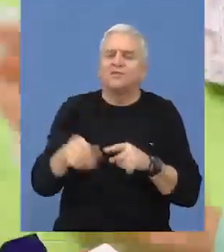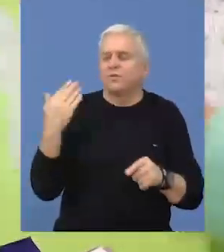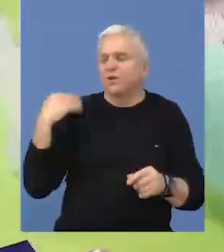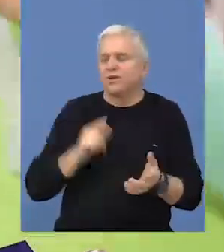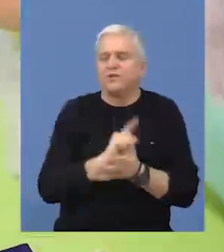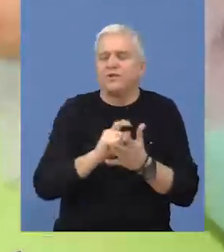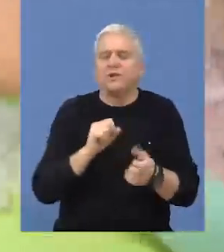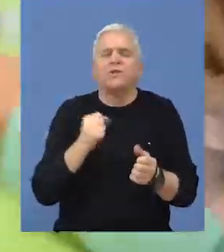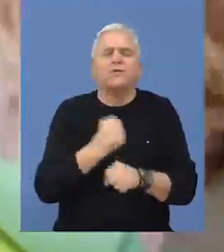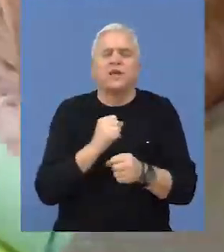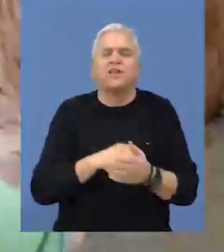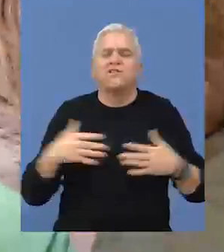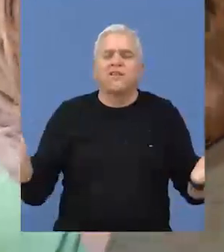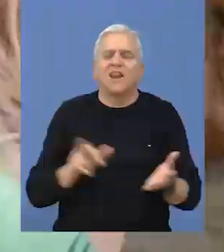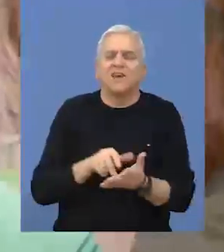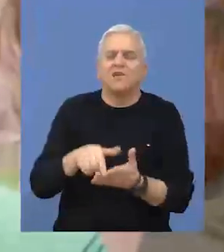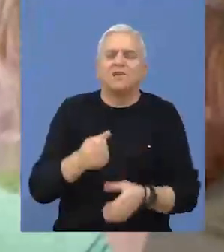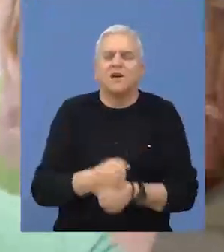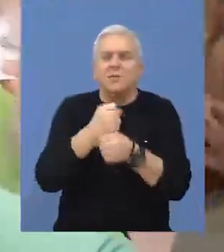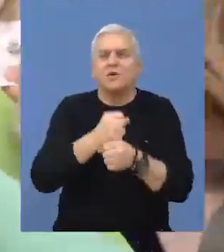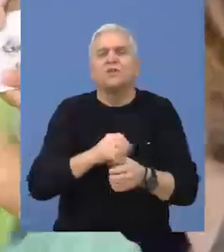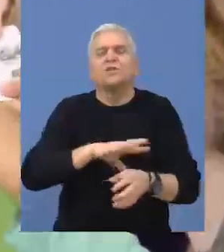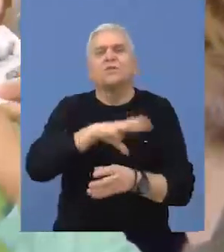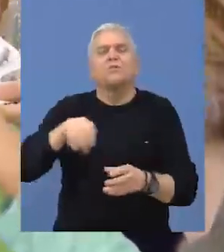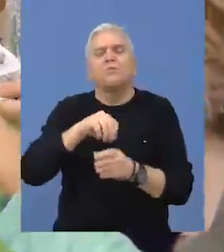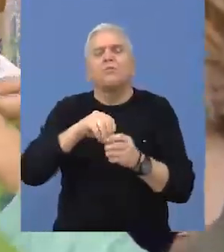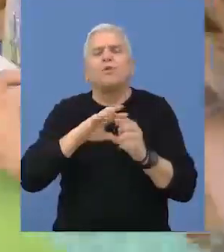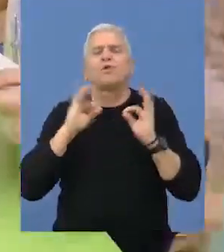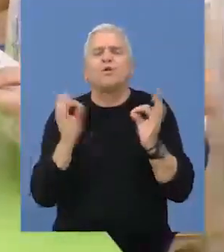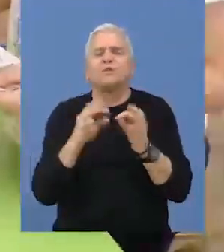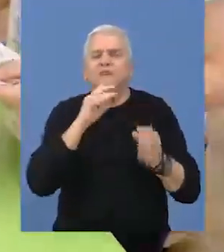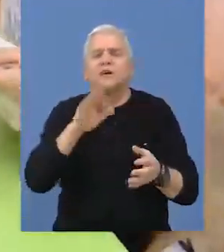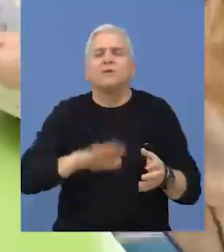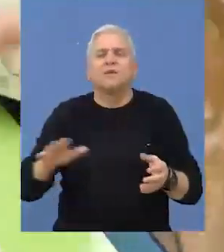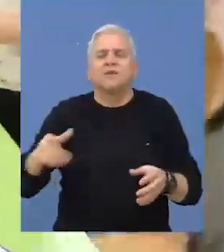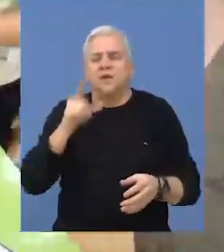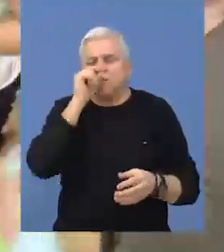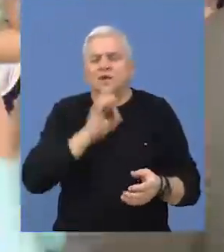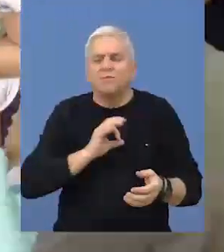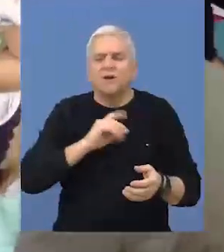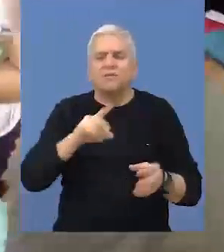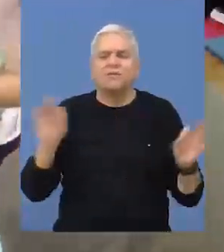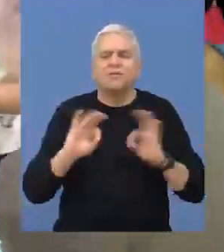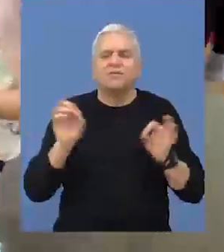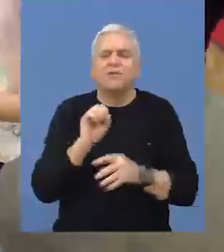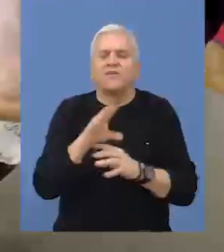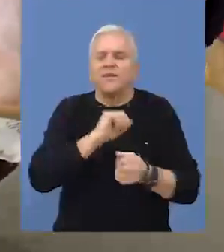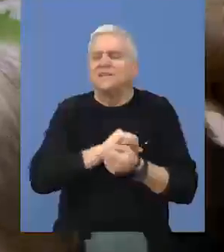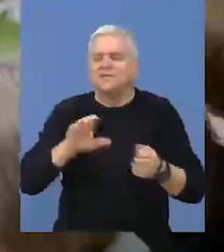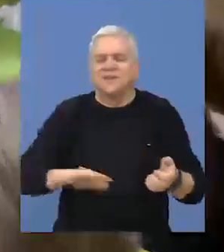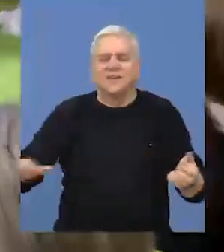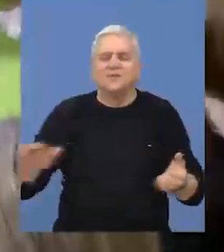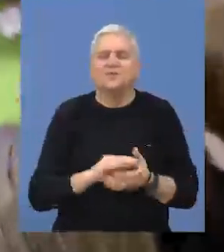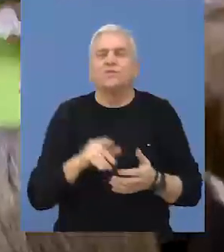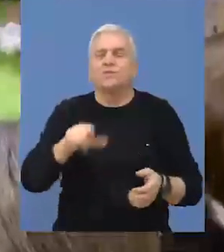periodu učinila značajne korake u pogledu podrške porodicama na teritoriju opštine Beče, najpre omogućivši besplatan